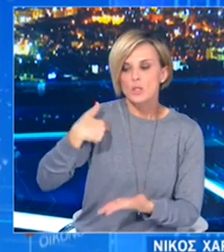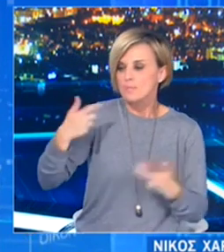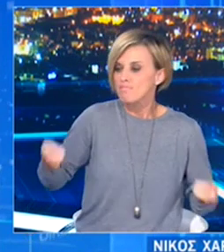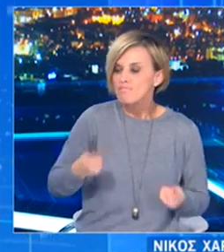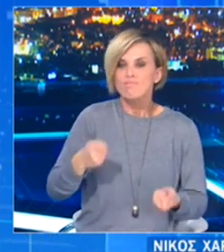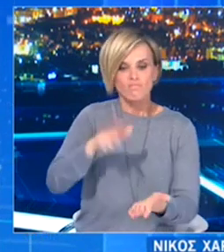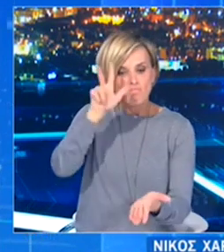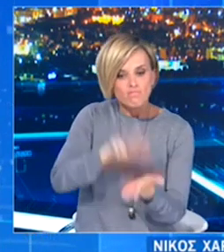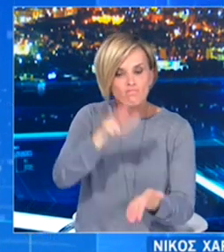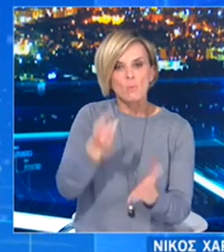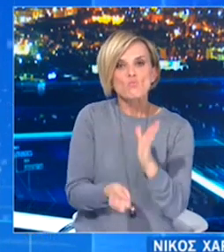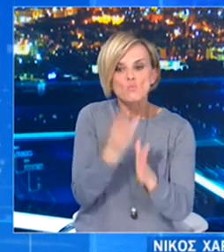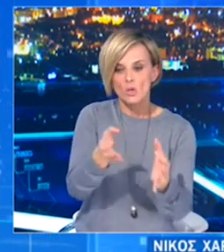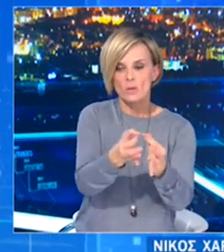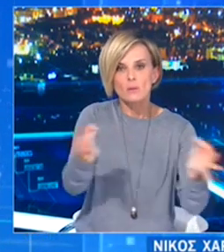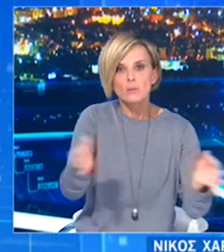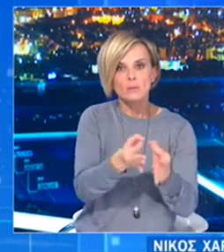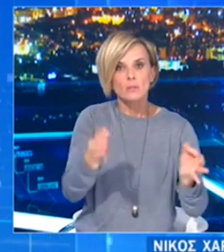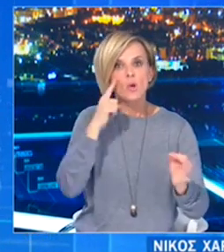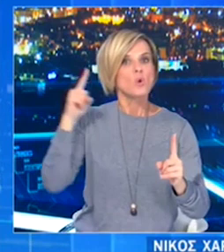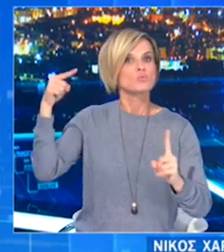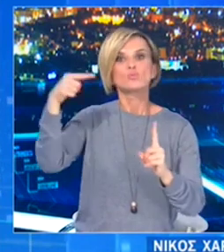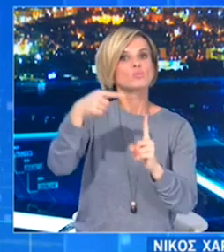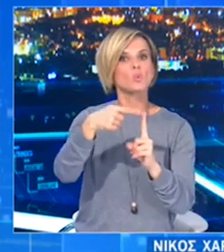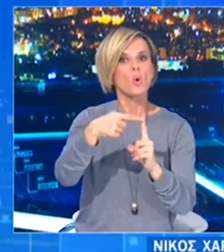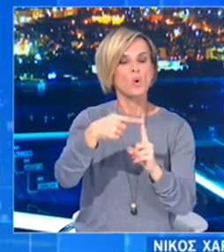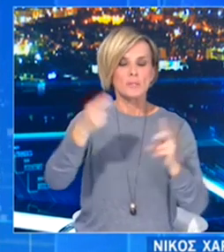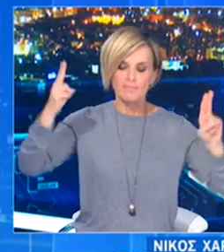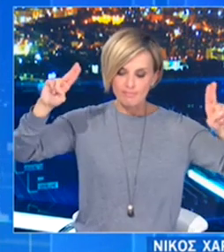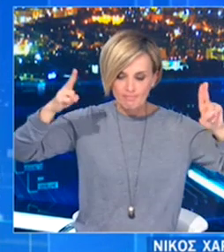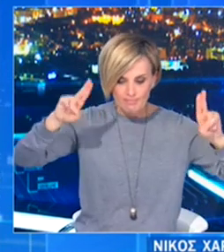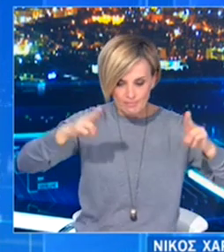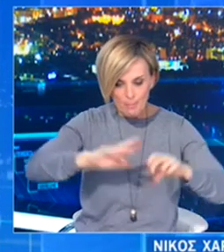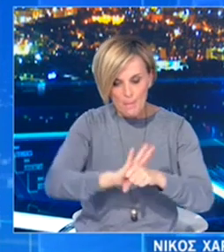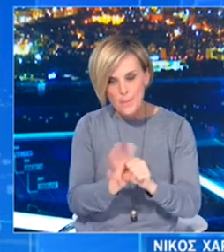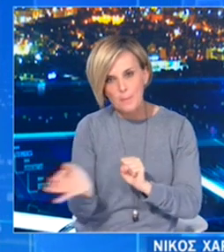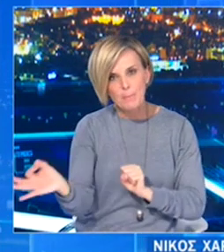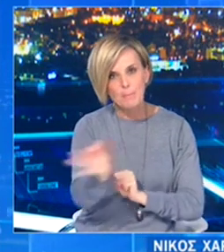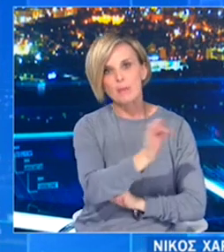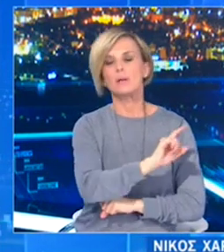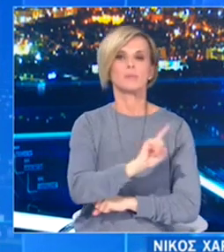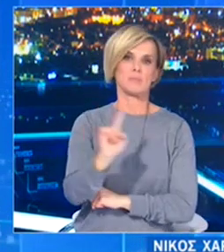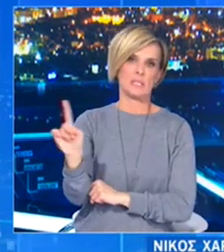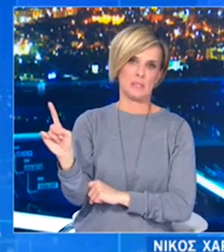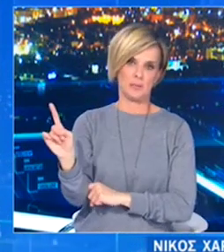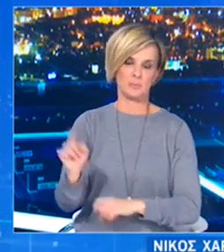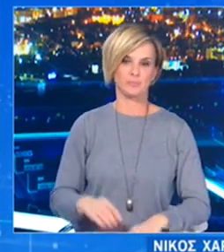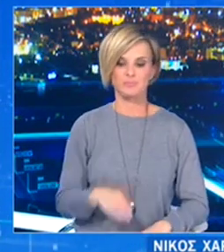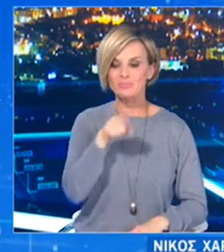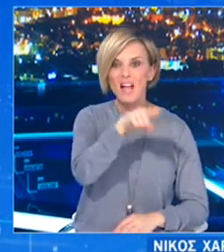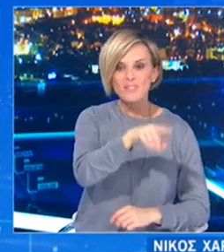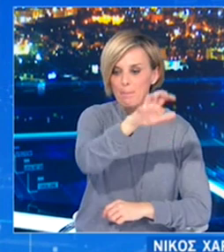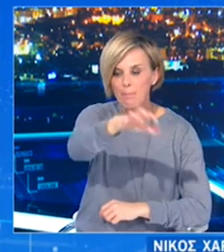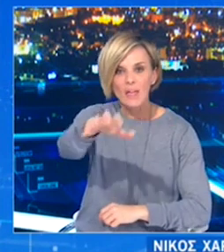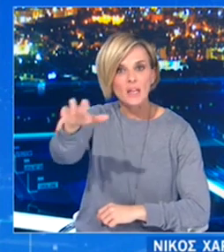επικαιροποίηση του σχεδιασμού των ενεργειών μας με στόχο να αποτραπεί η περαιτέρω διασπορά του ιού. Σε αυτές τις περιοχές, το επιδημιολογικό